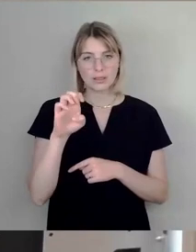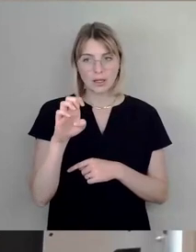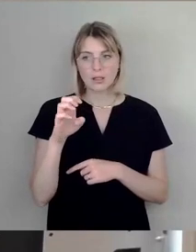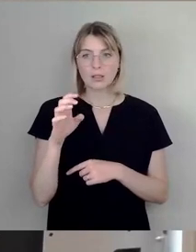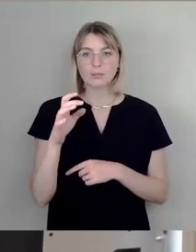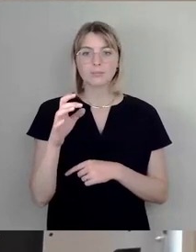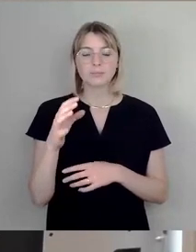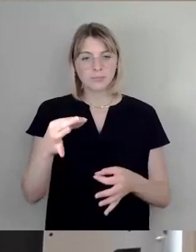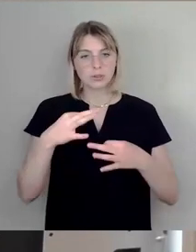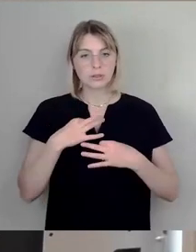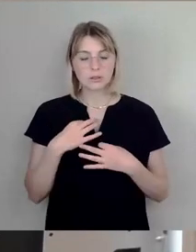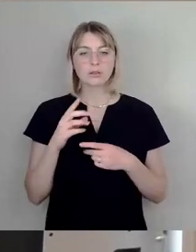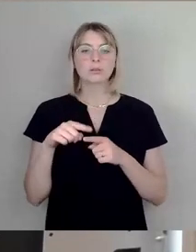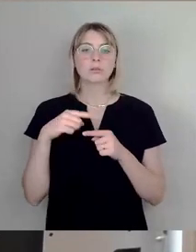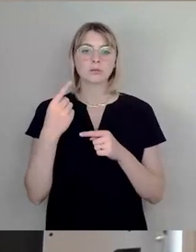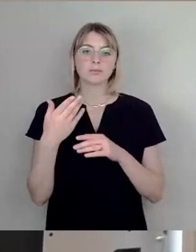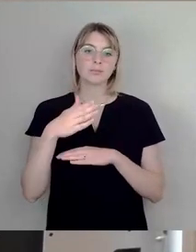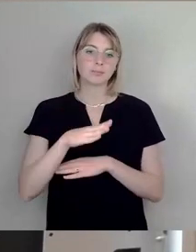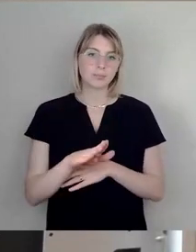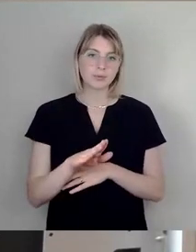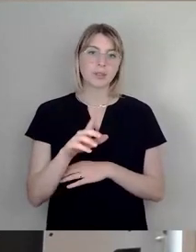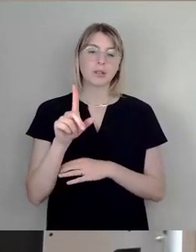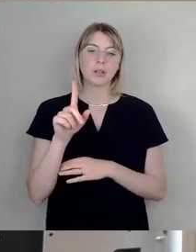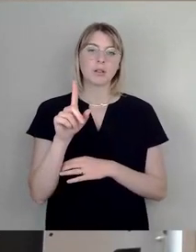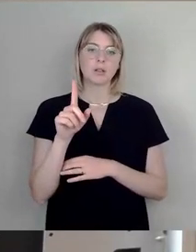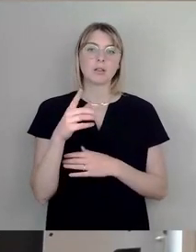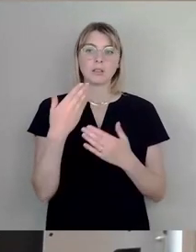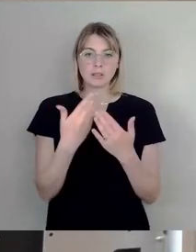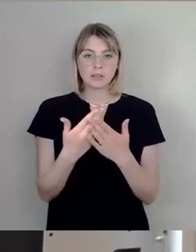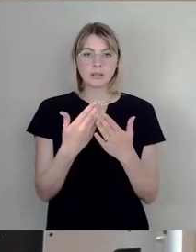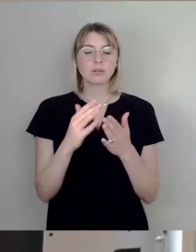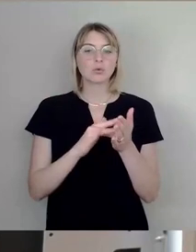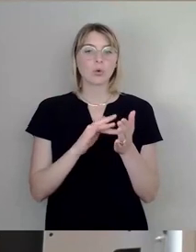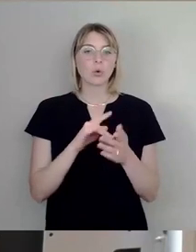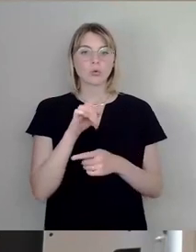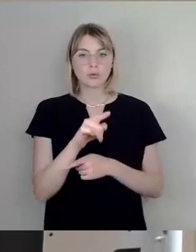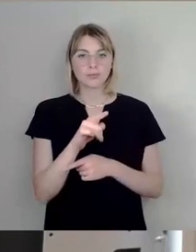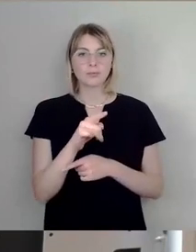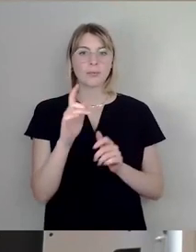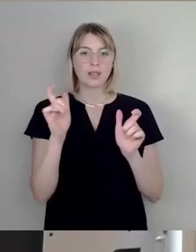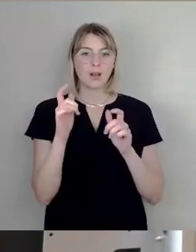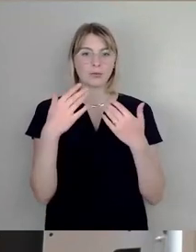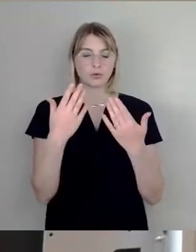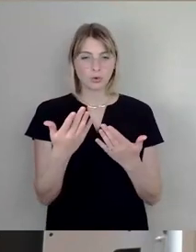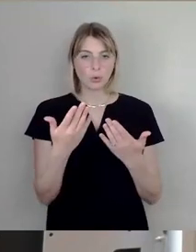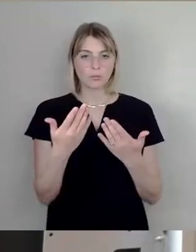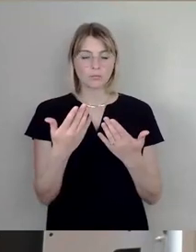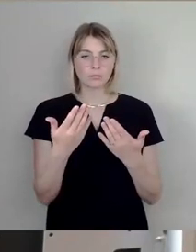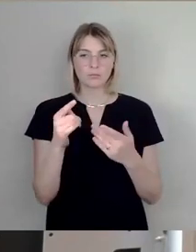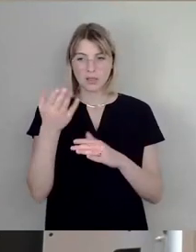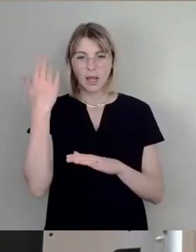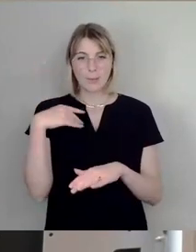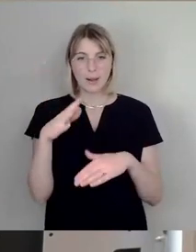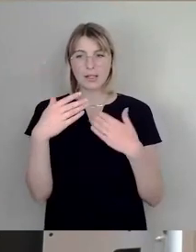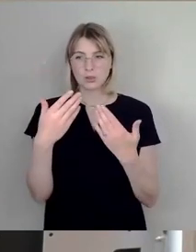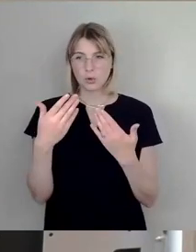die Gesellschaft in Dresden, die Gesellschaft in Deutschland, dieser Person angetan. Und jetzt sehen wir im Prinzip eine verzerrte,